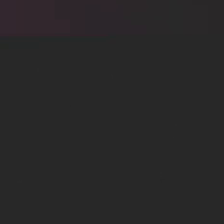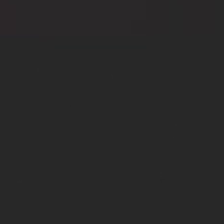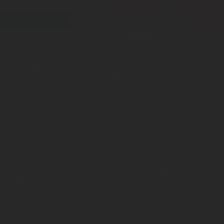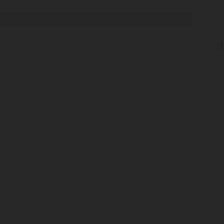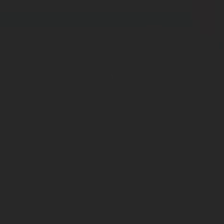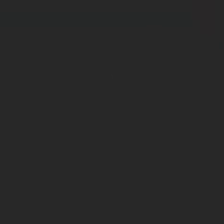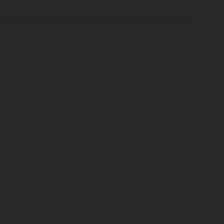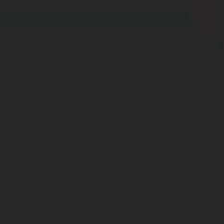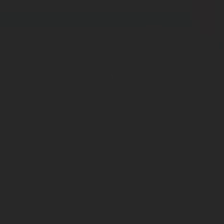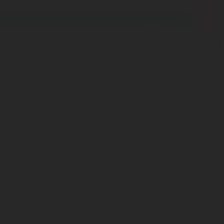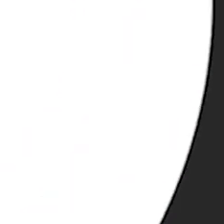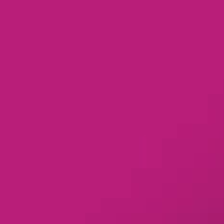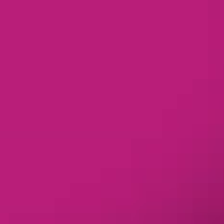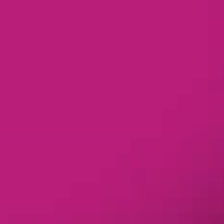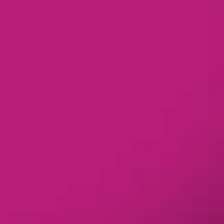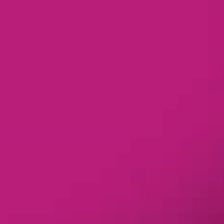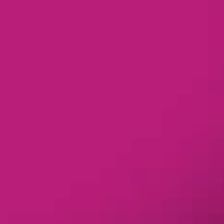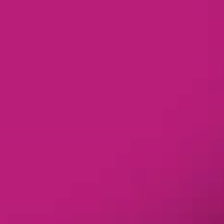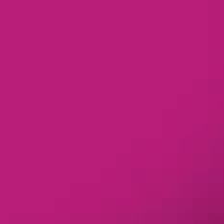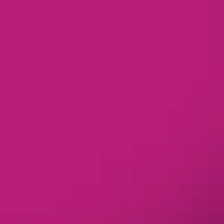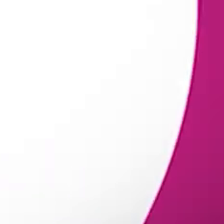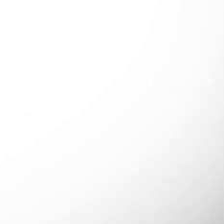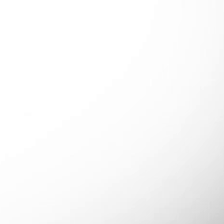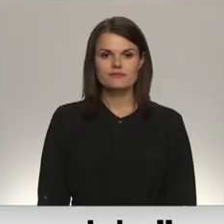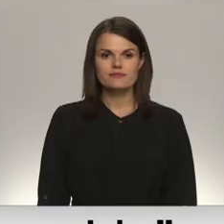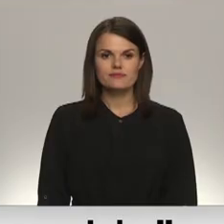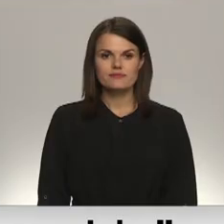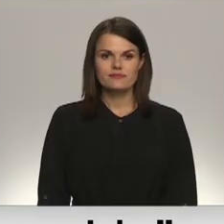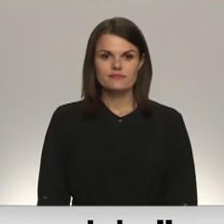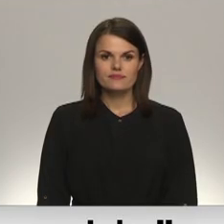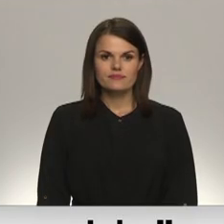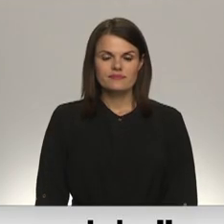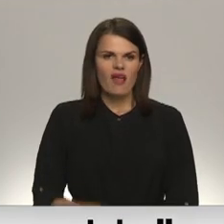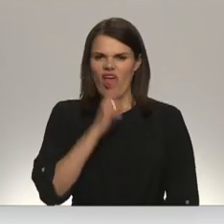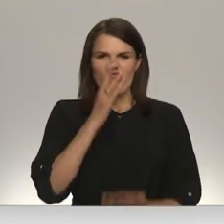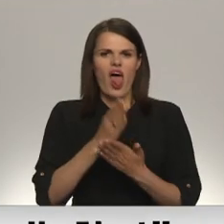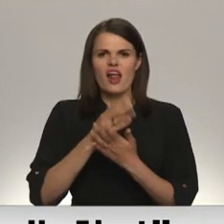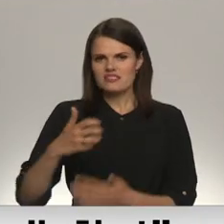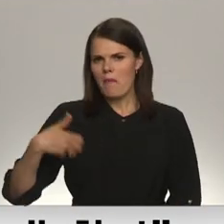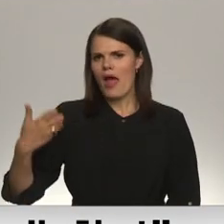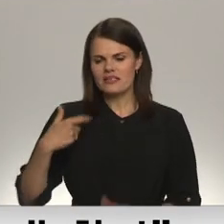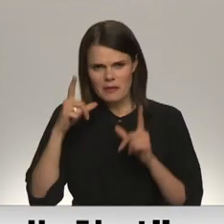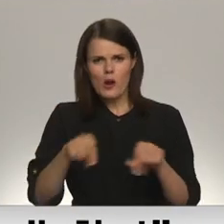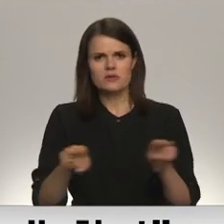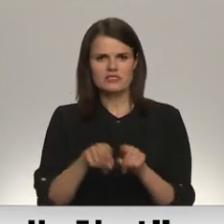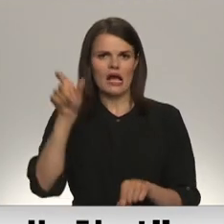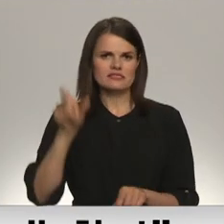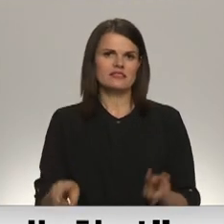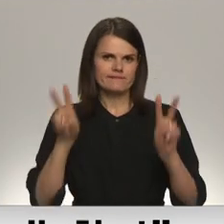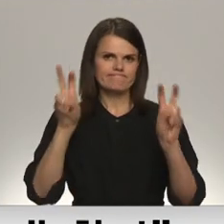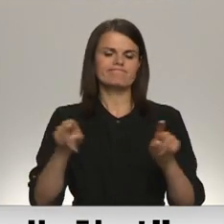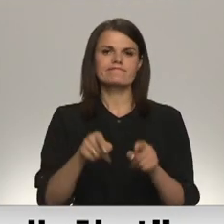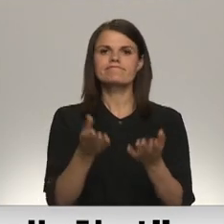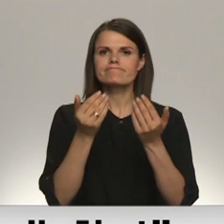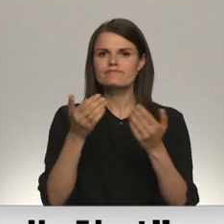Re, visi ēters ir te! Nē, esi mērkaķis, braudz kā cilvēks. Ar šādu